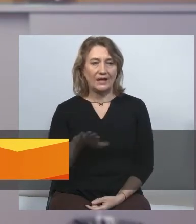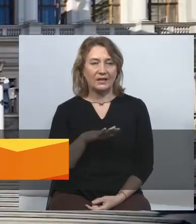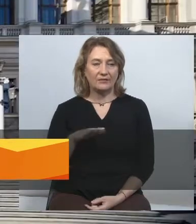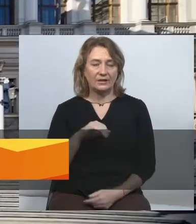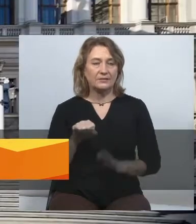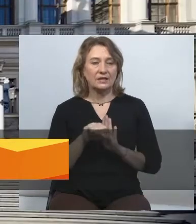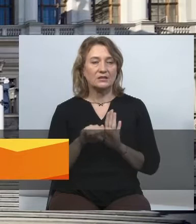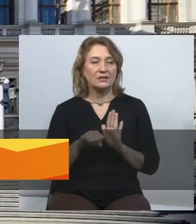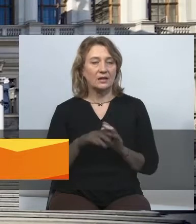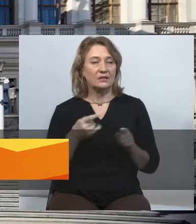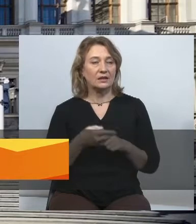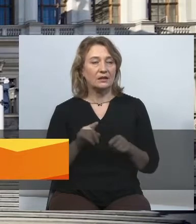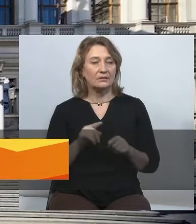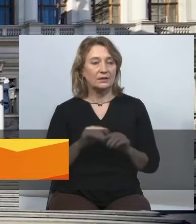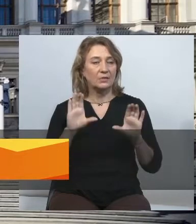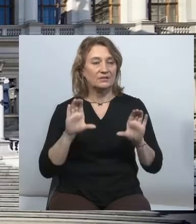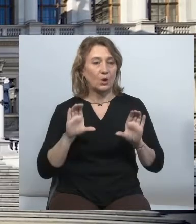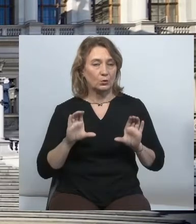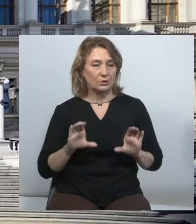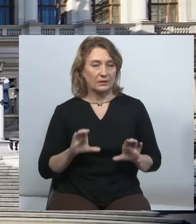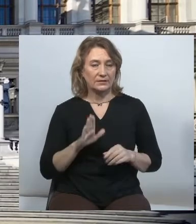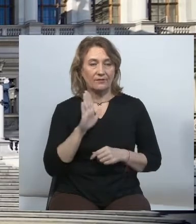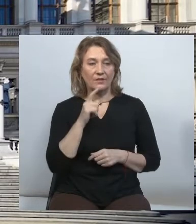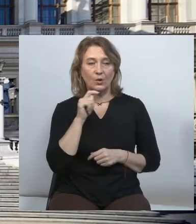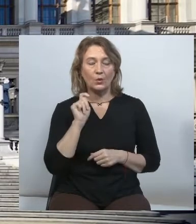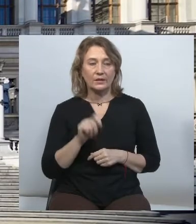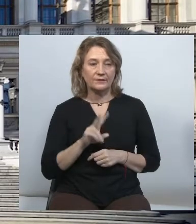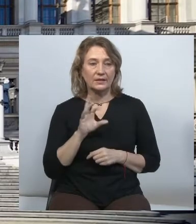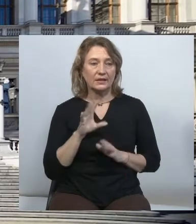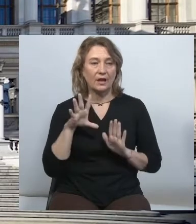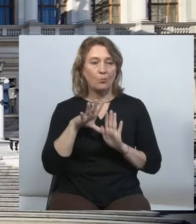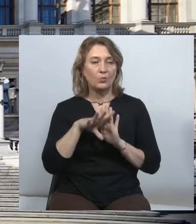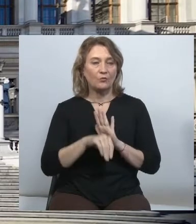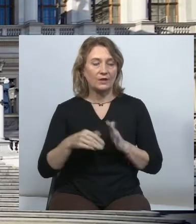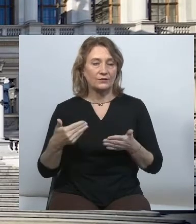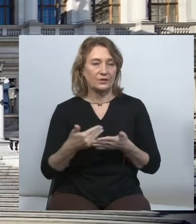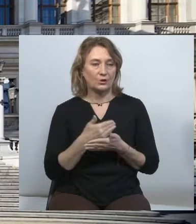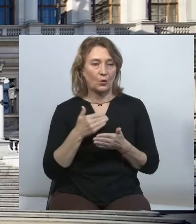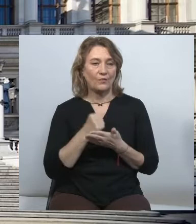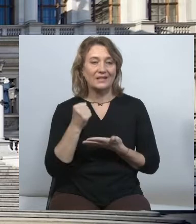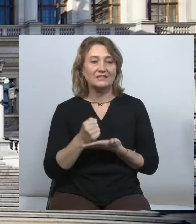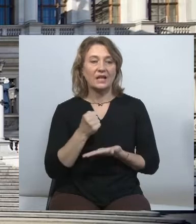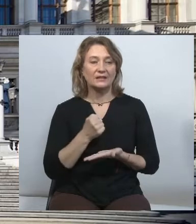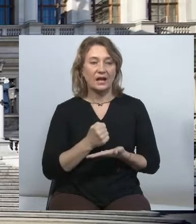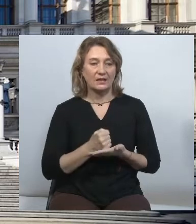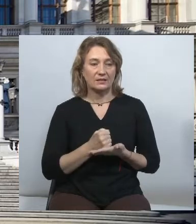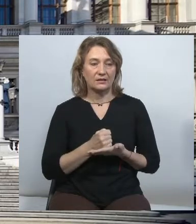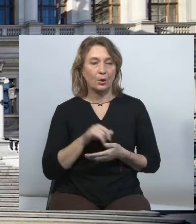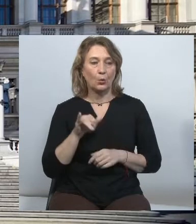стандарти та нове медіазаконодавство в Україні і як впроваджувати нові стандарти у законодавстві.